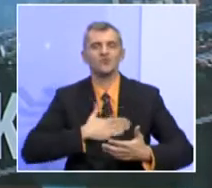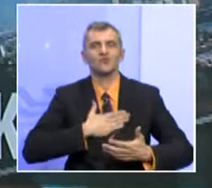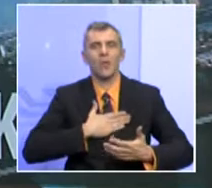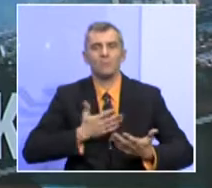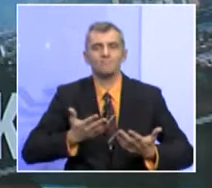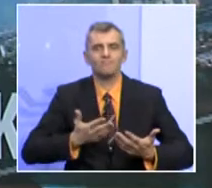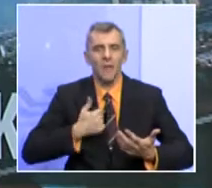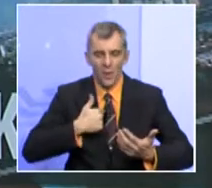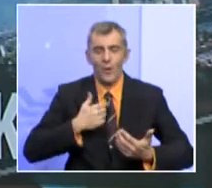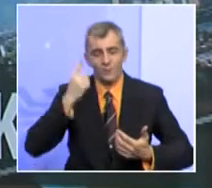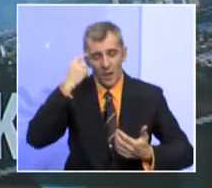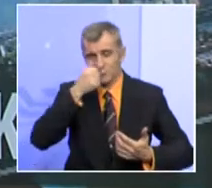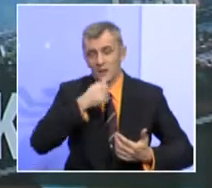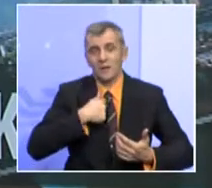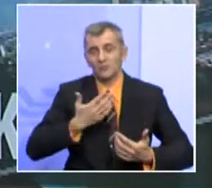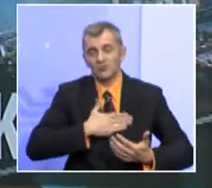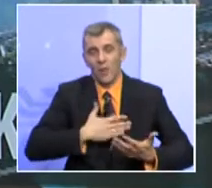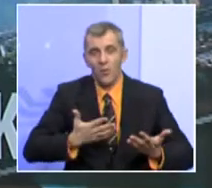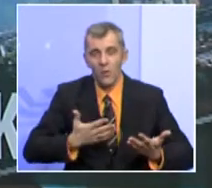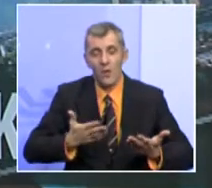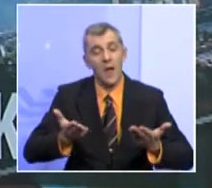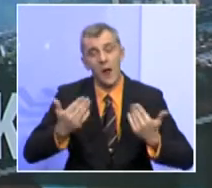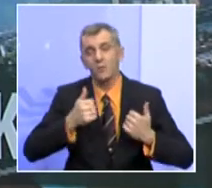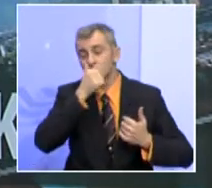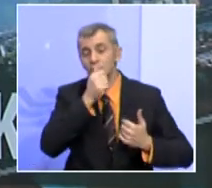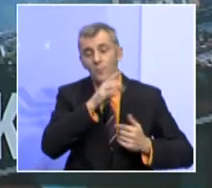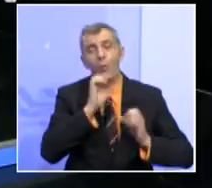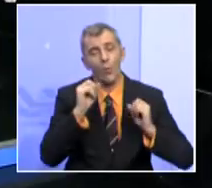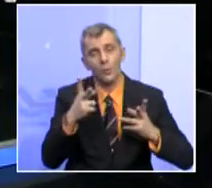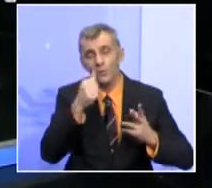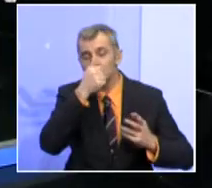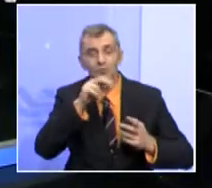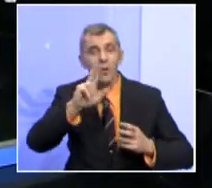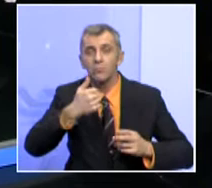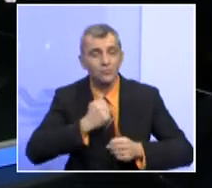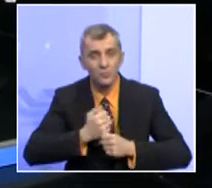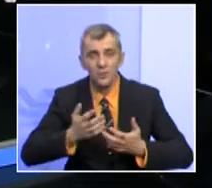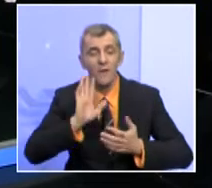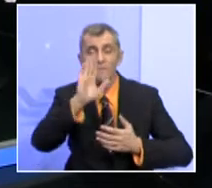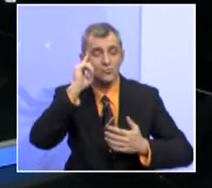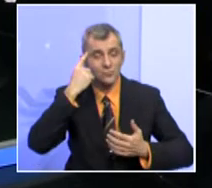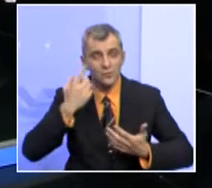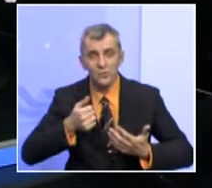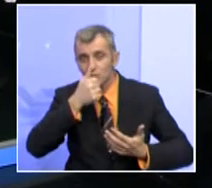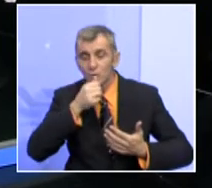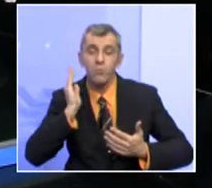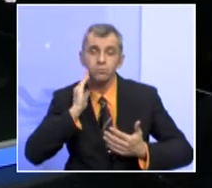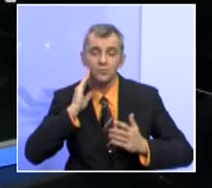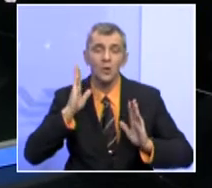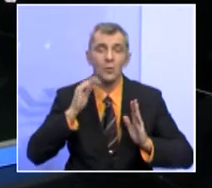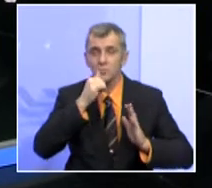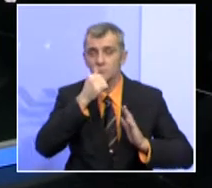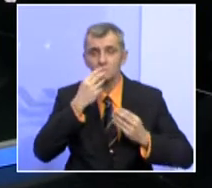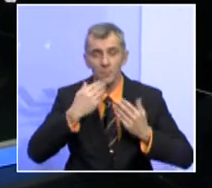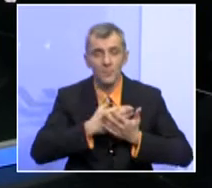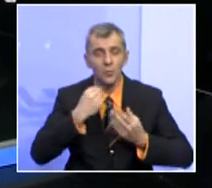što bih ja želio i mislim da bi na taj način... Dobro, što je realno sprovodivo, a što bi naši nišljivno za hrvatski narod bilo